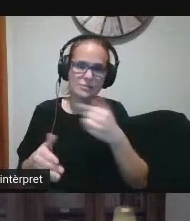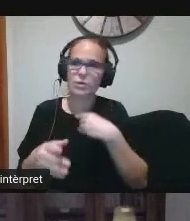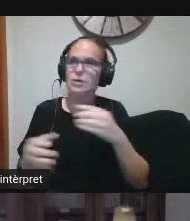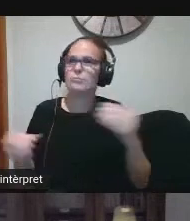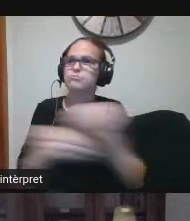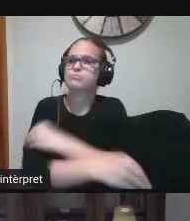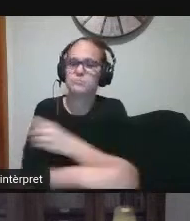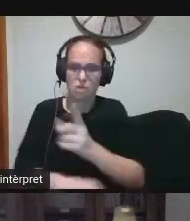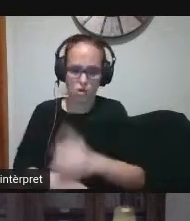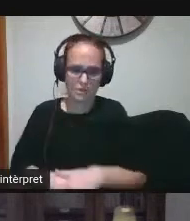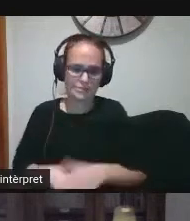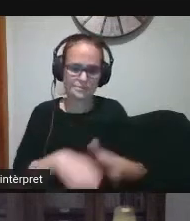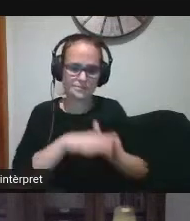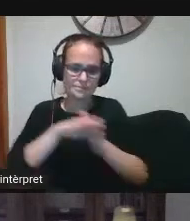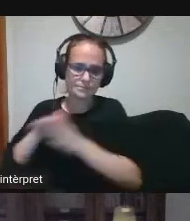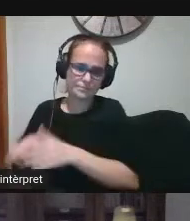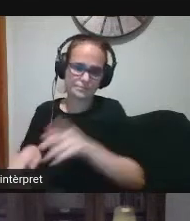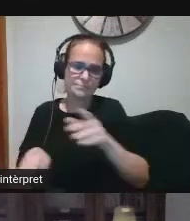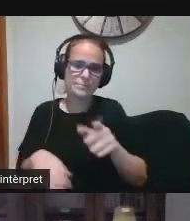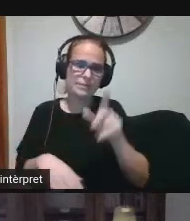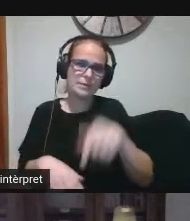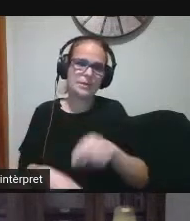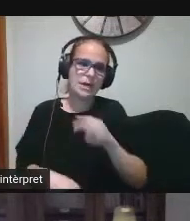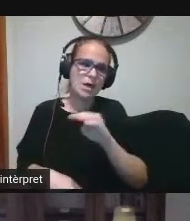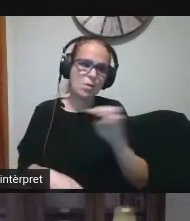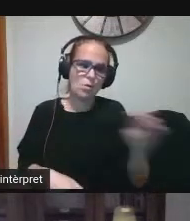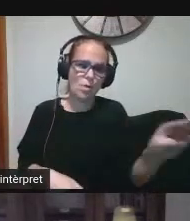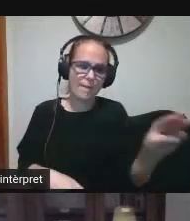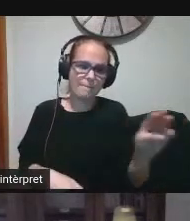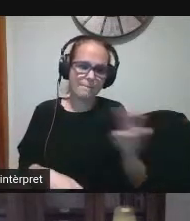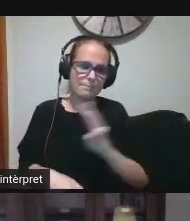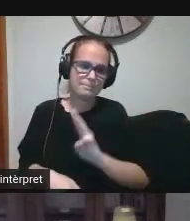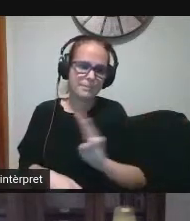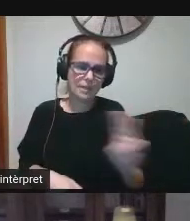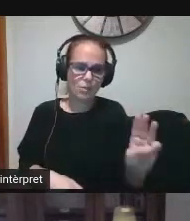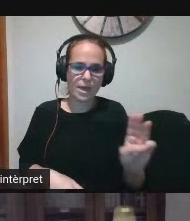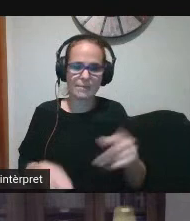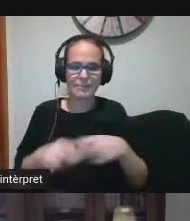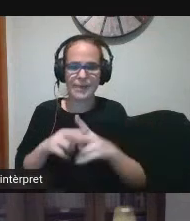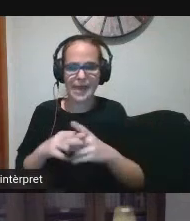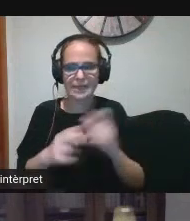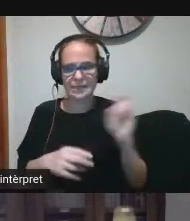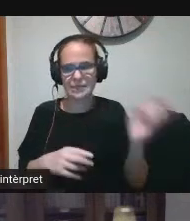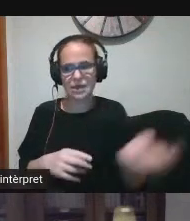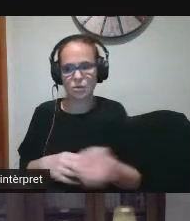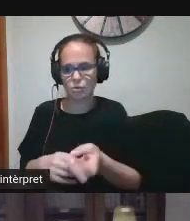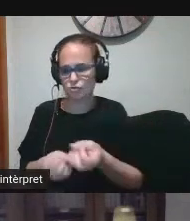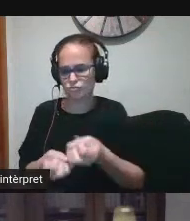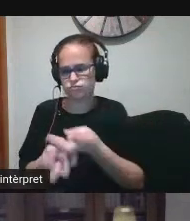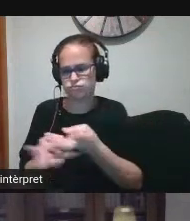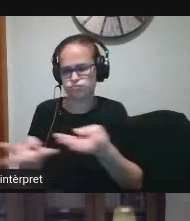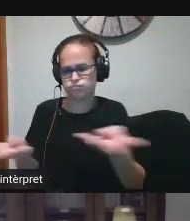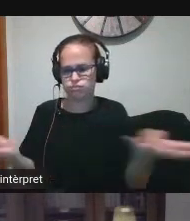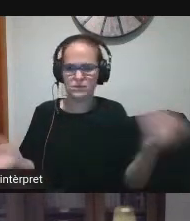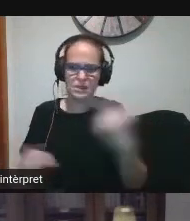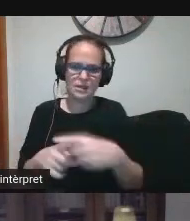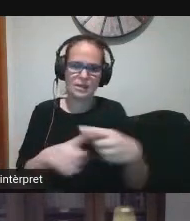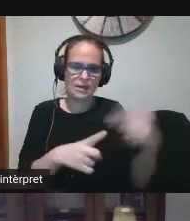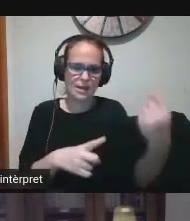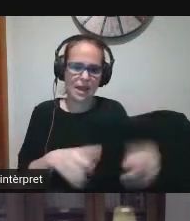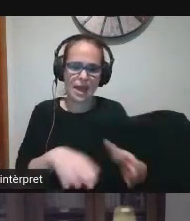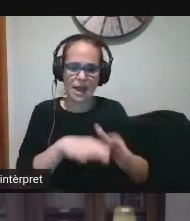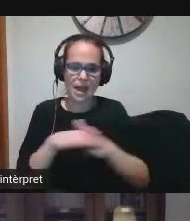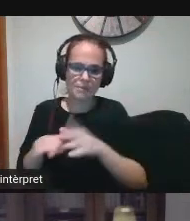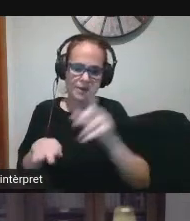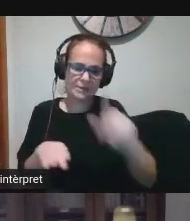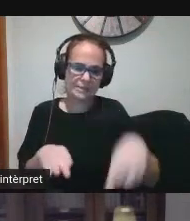i a més a més de la pàgina web on hi haurà eines i recursos diversificats l'estratègia